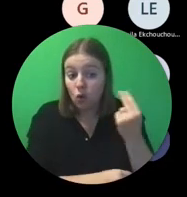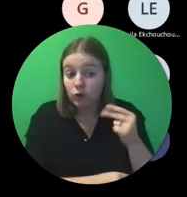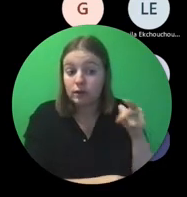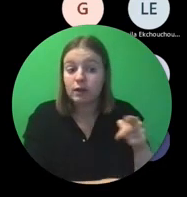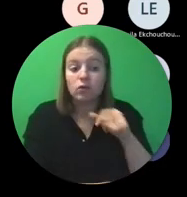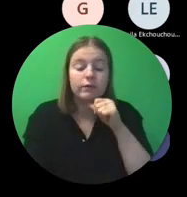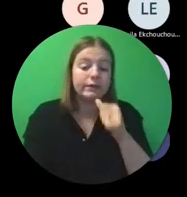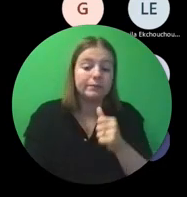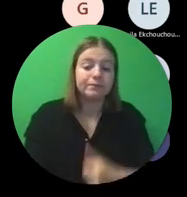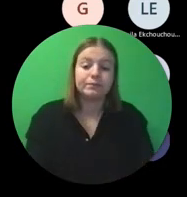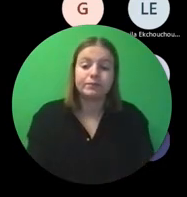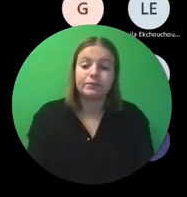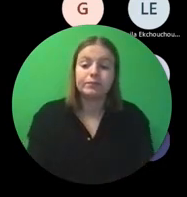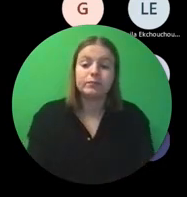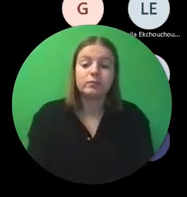is.